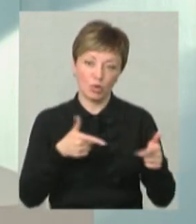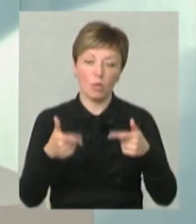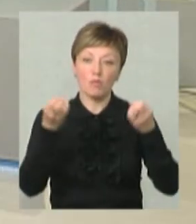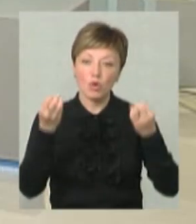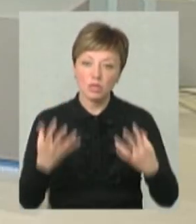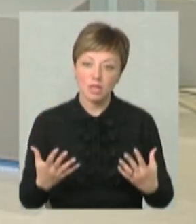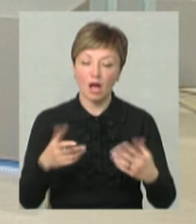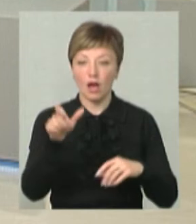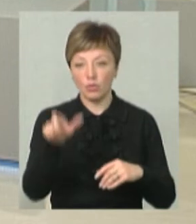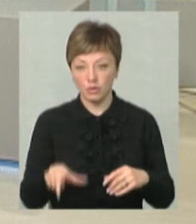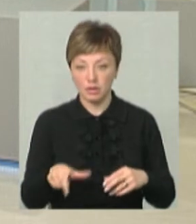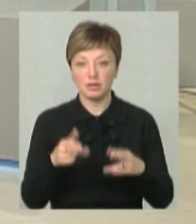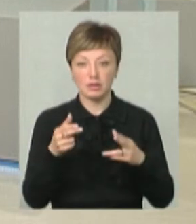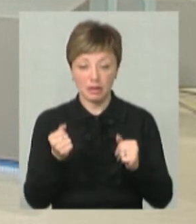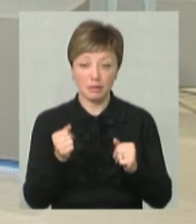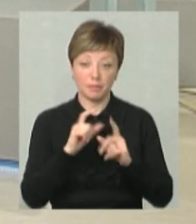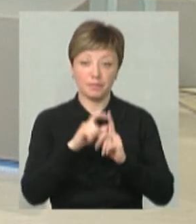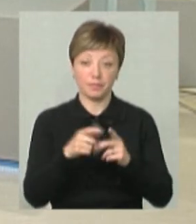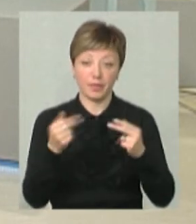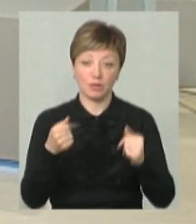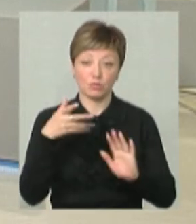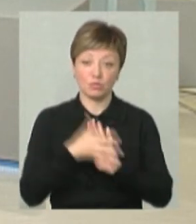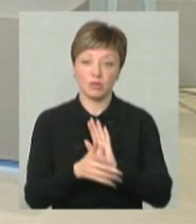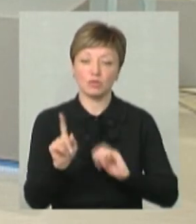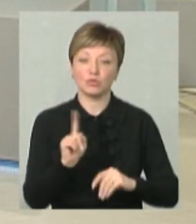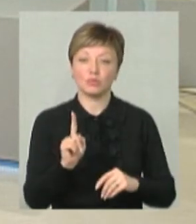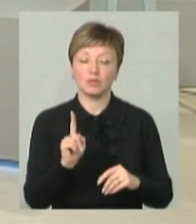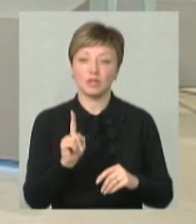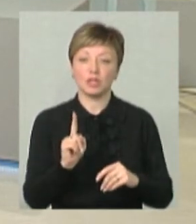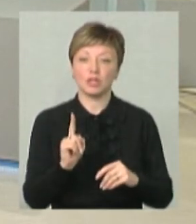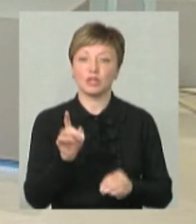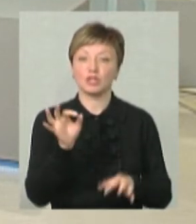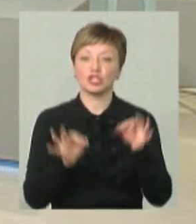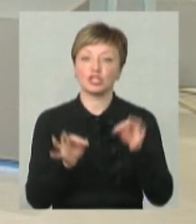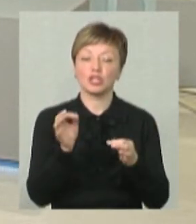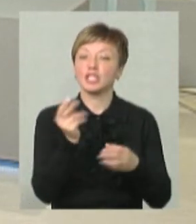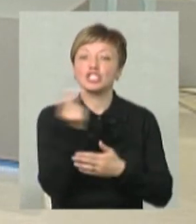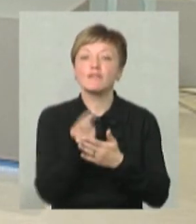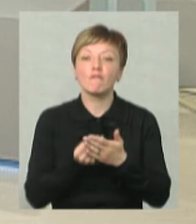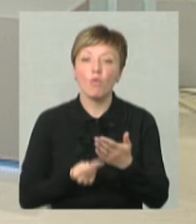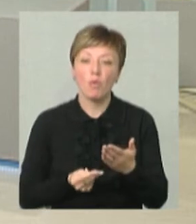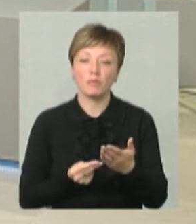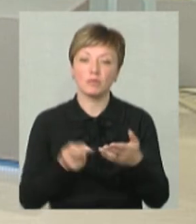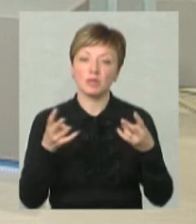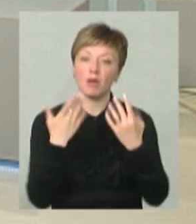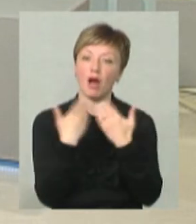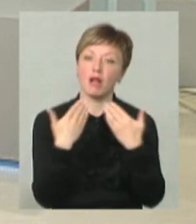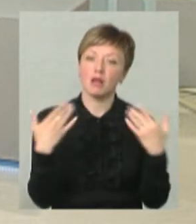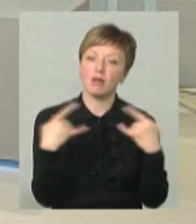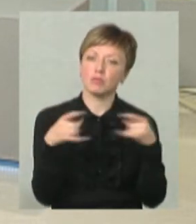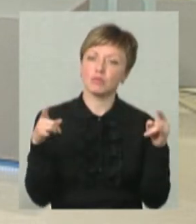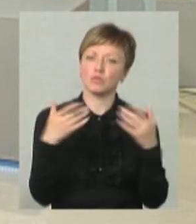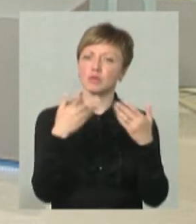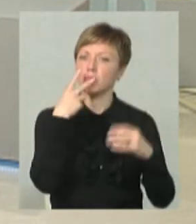людина? Так, зрозуміло. Ну, для того, щоб живопис, потрібно бути в галереях, музеях,